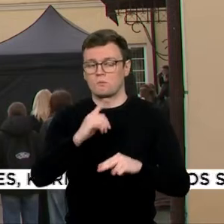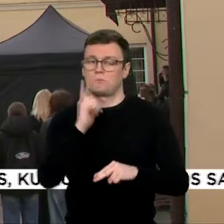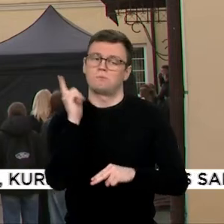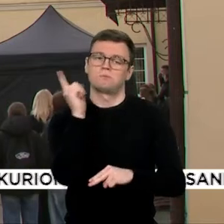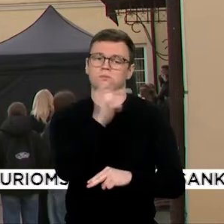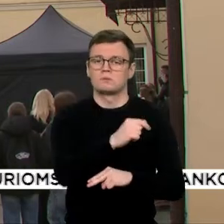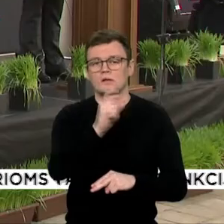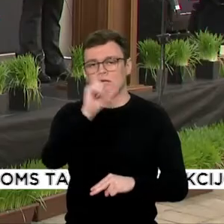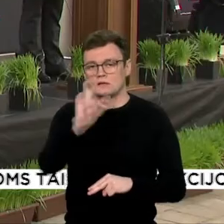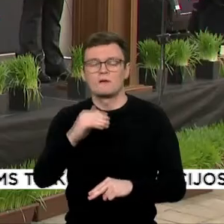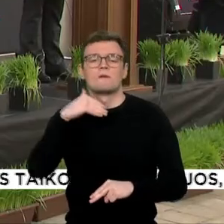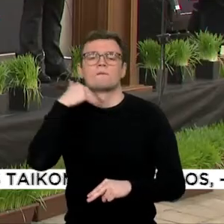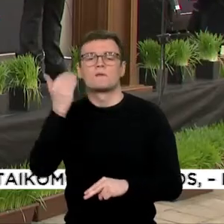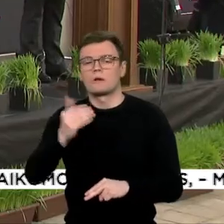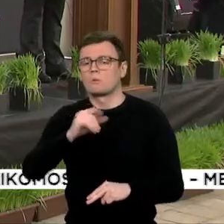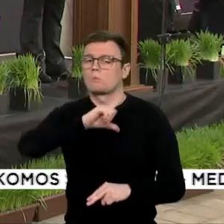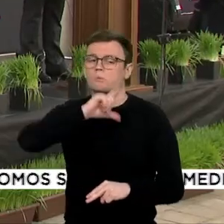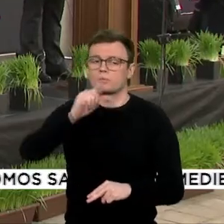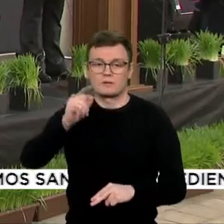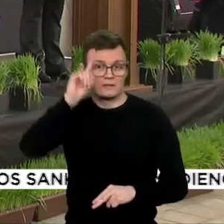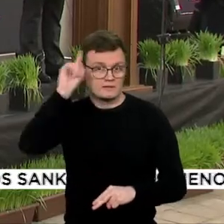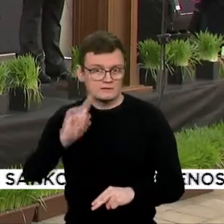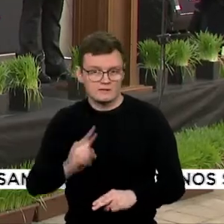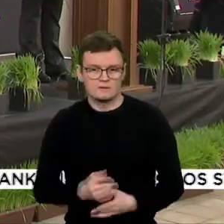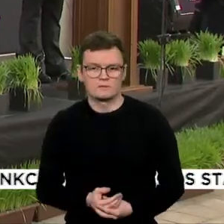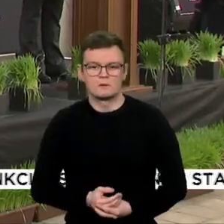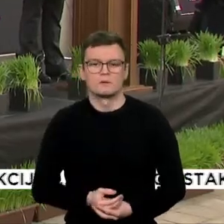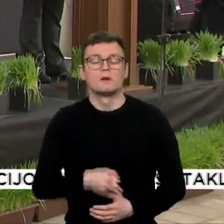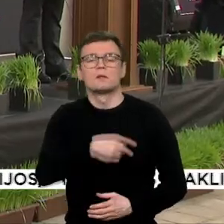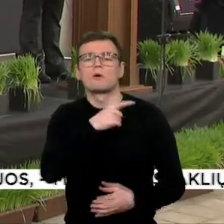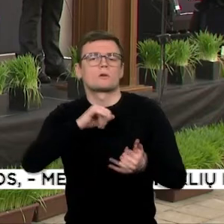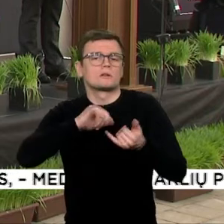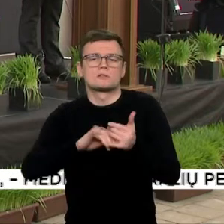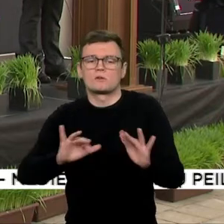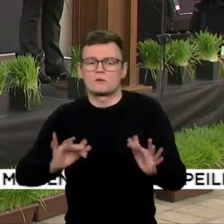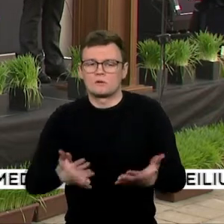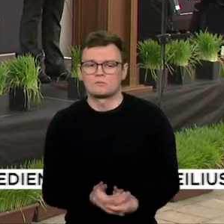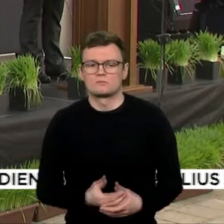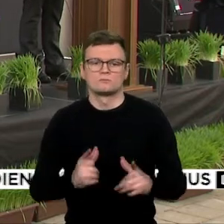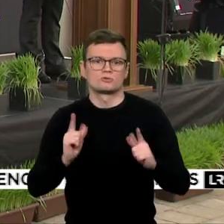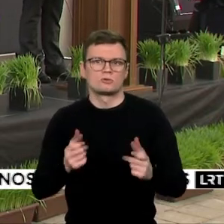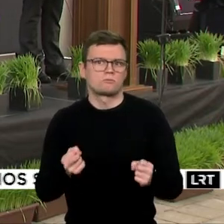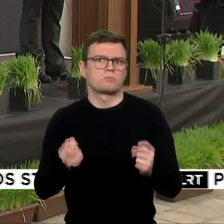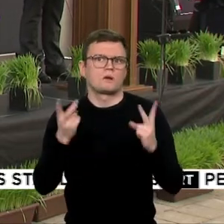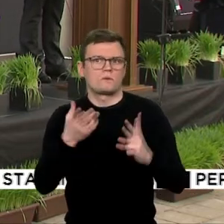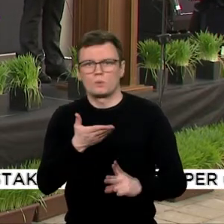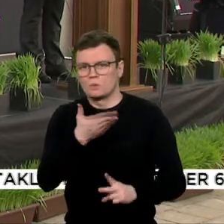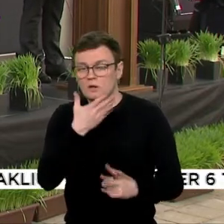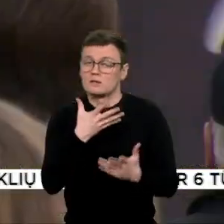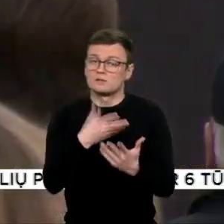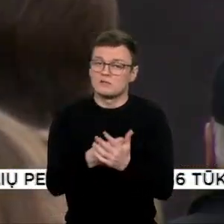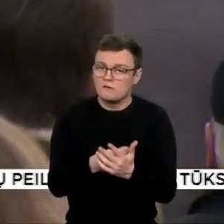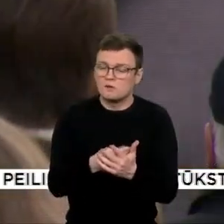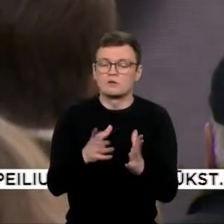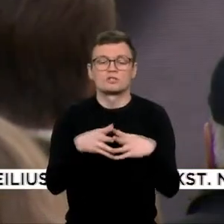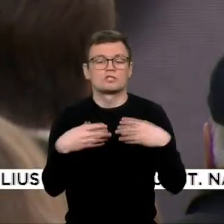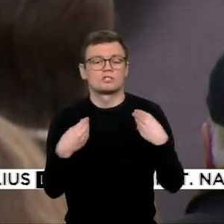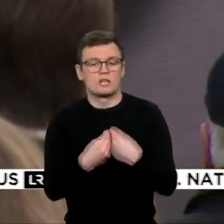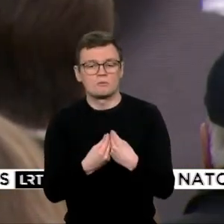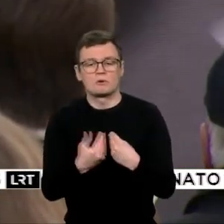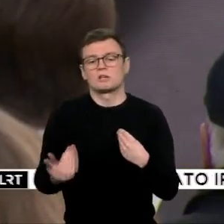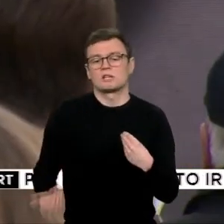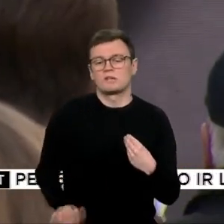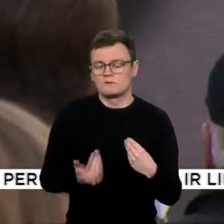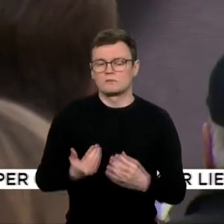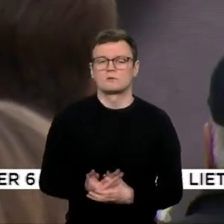bėliau į Izraelį. Tai tik viena iš daugelio istorijų, kai nepaisant didelės grėsmės savo ir artimųjų gyvybėms, dalis Lietuvių